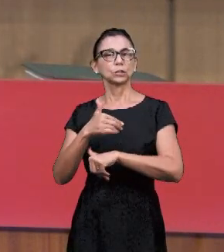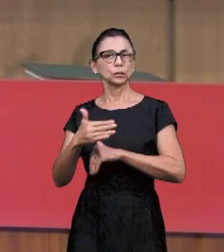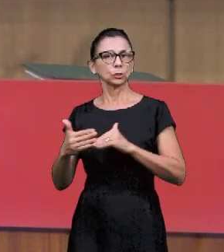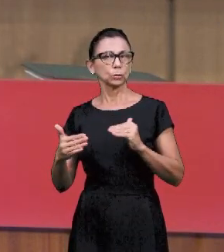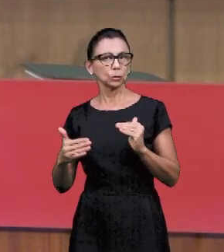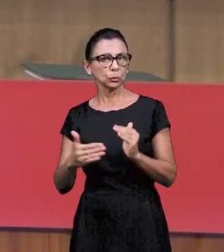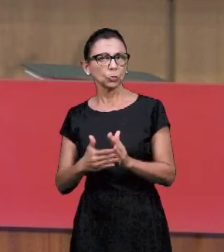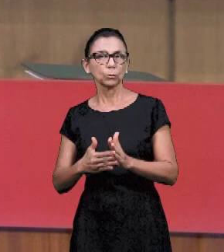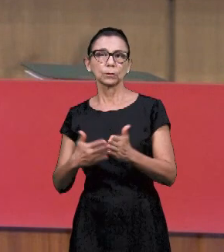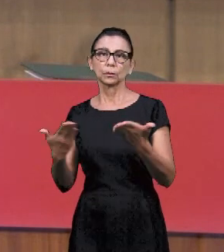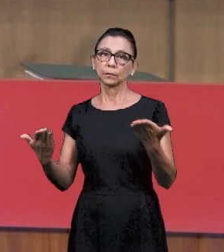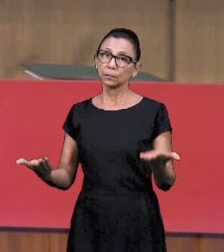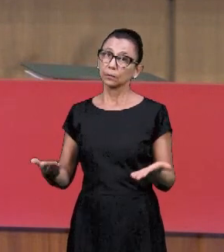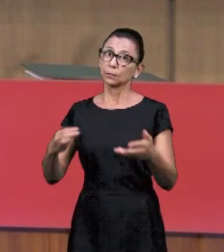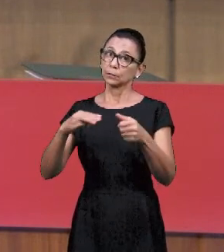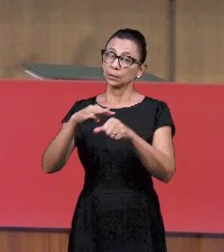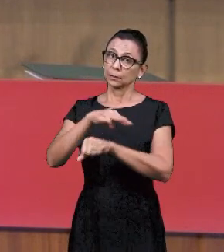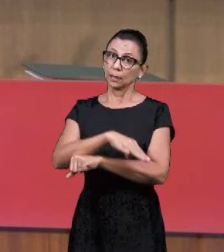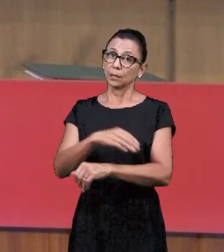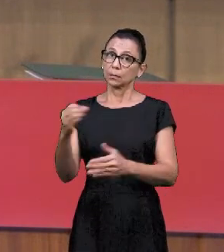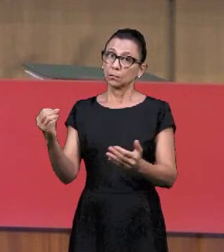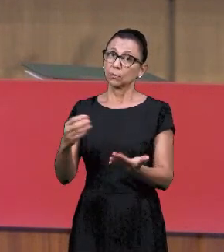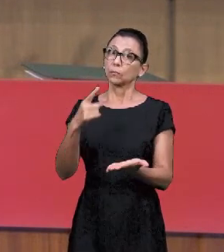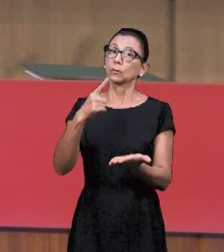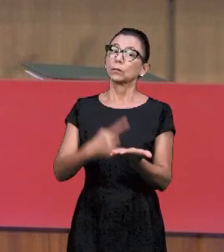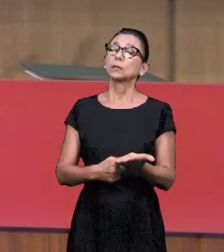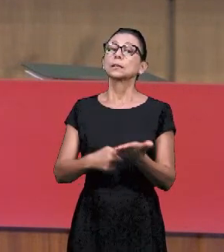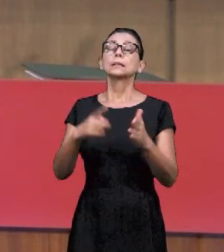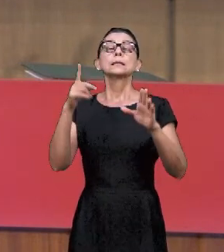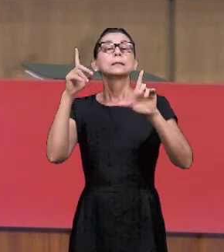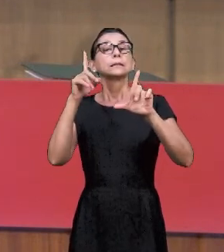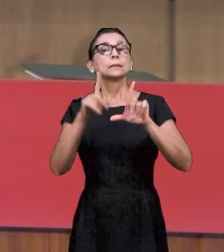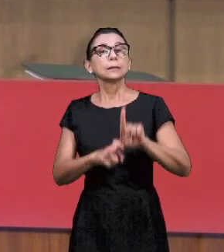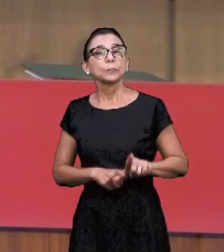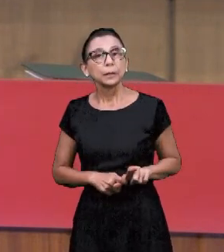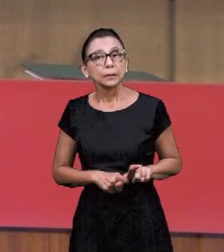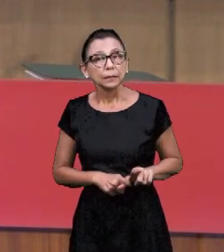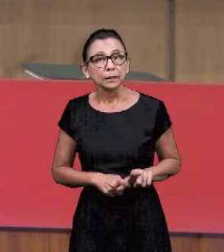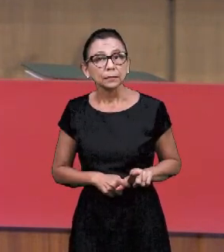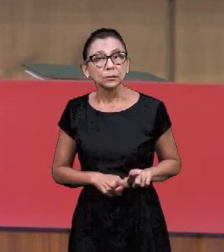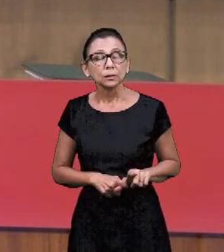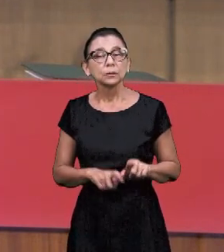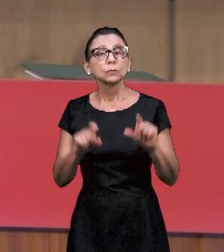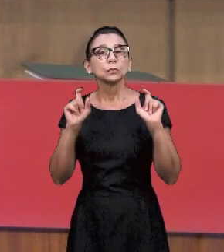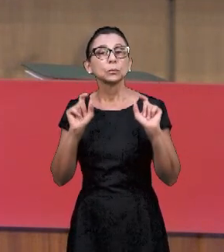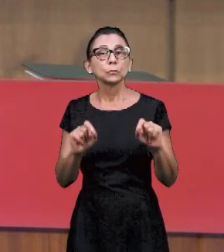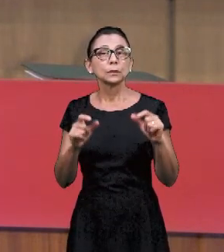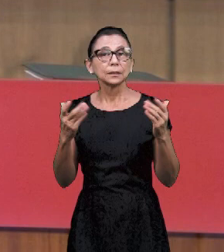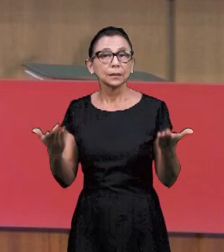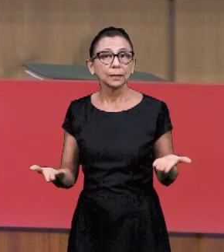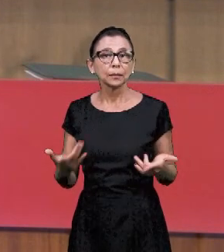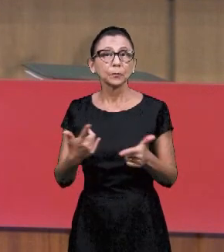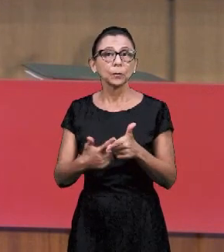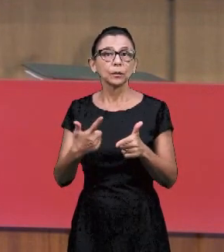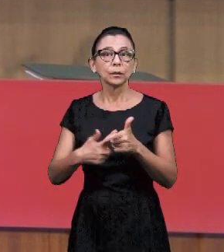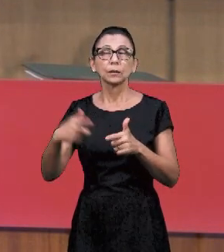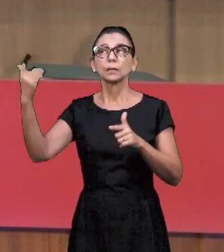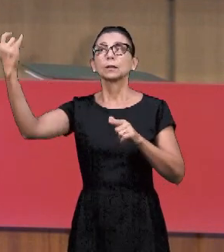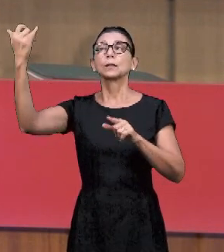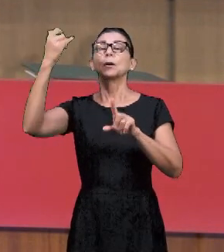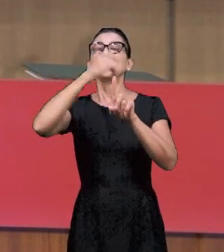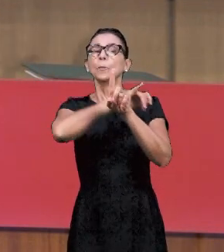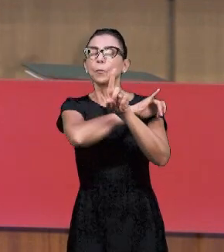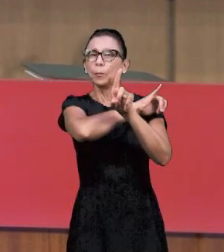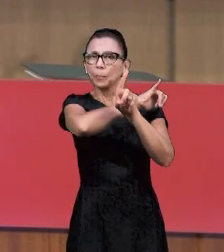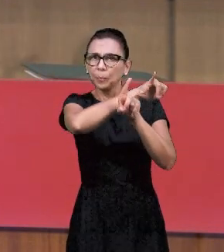Христово. Служение Нового Завета. Оно зависит от чего? Оно зависит, откуда он пришел.